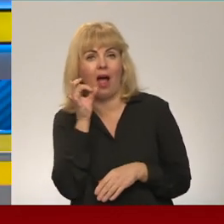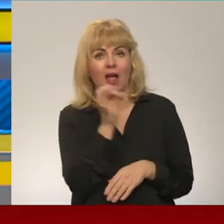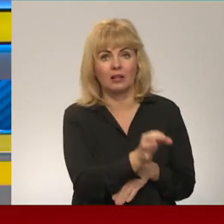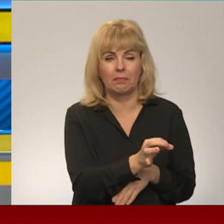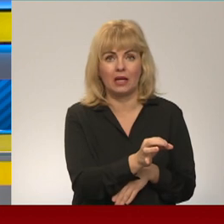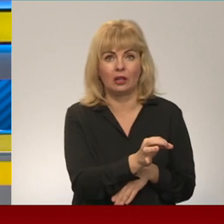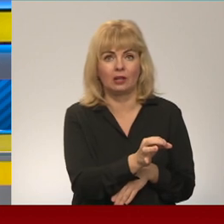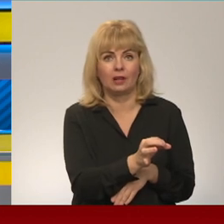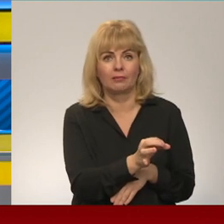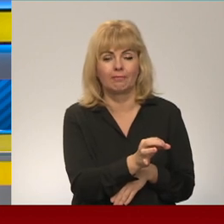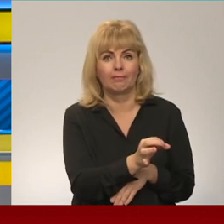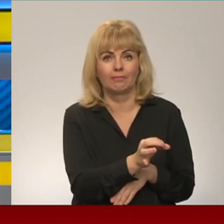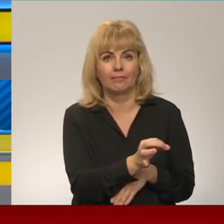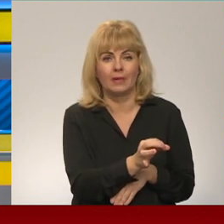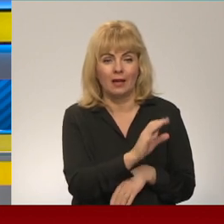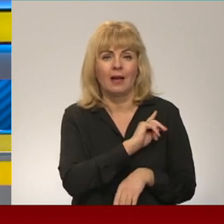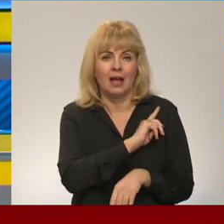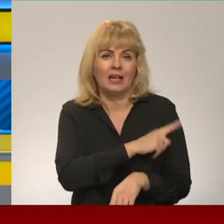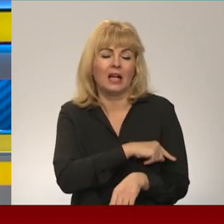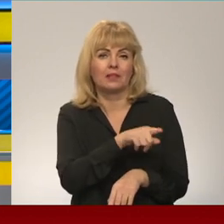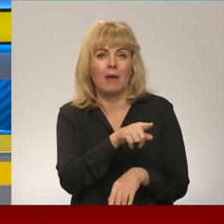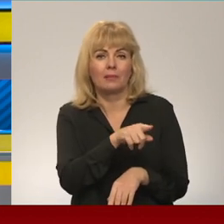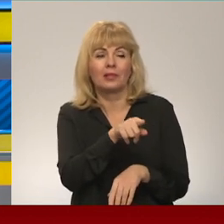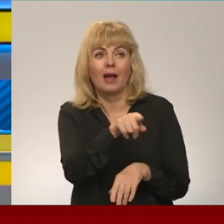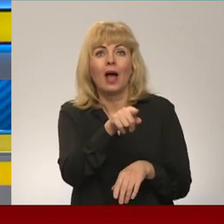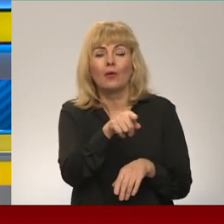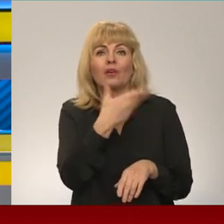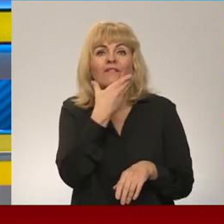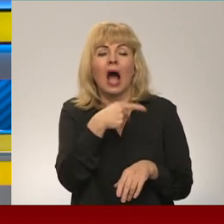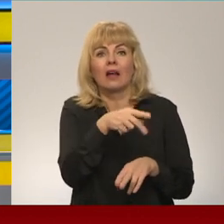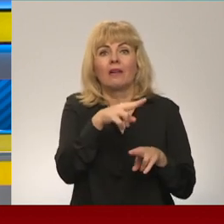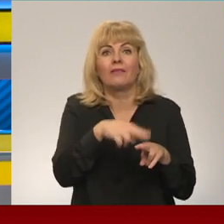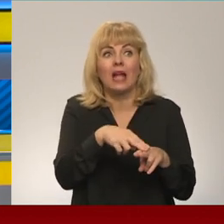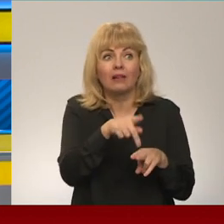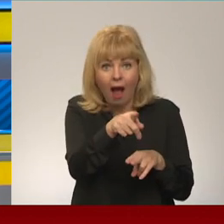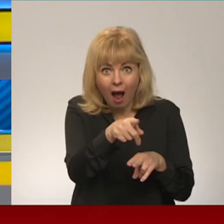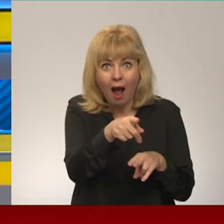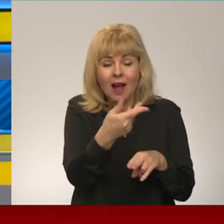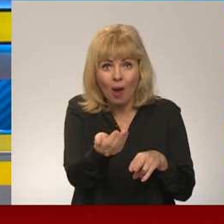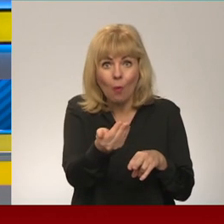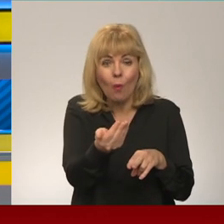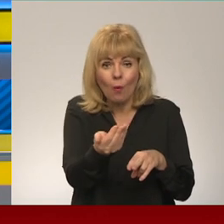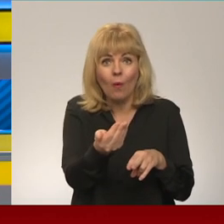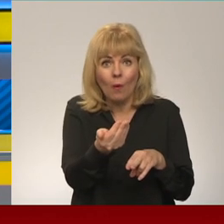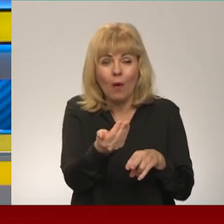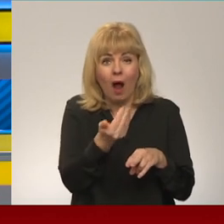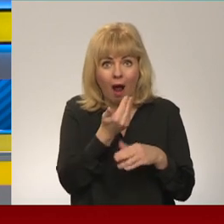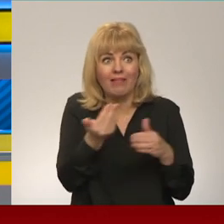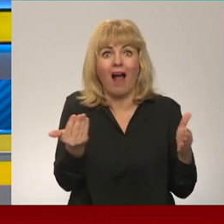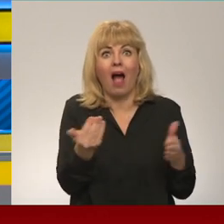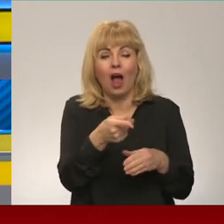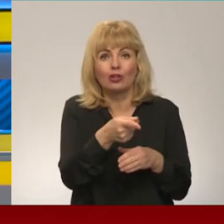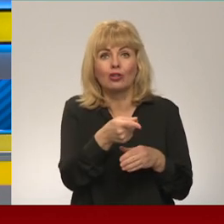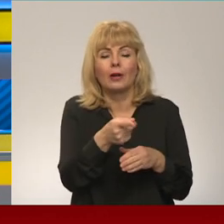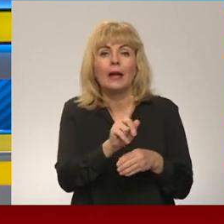potenciāli izmantot tās ievainojamības, kuras viņi ir atklājuši. Un es teiktu, nu, ir jāuztais kaut